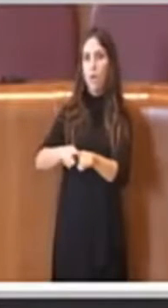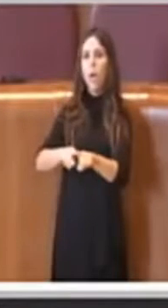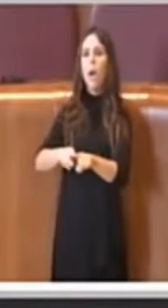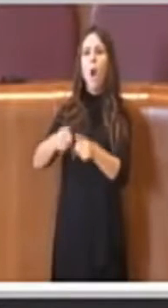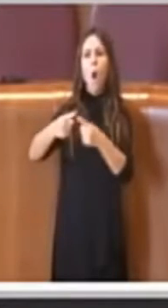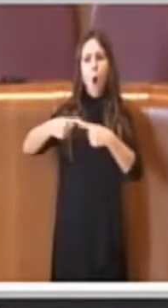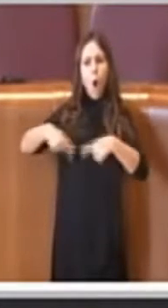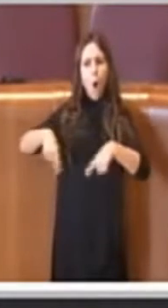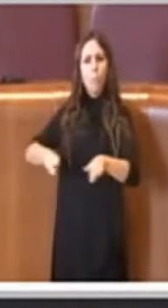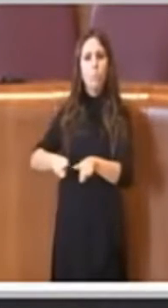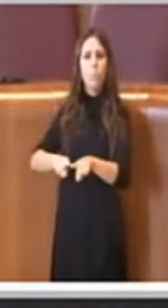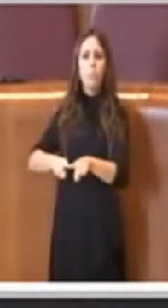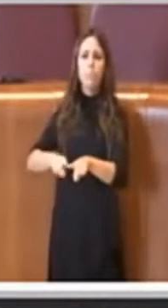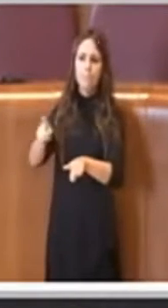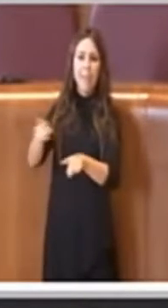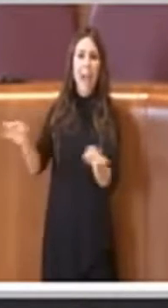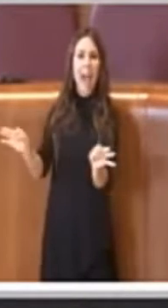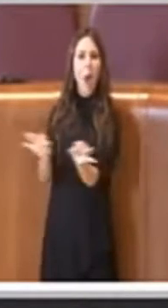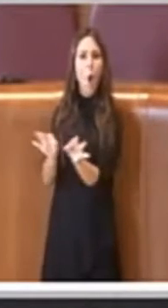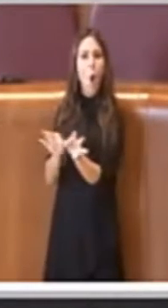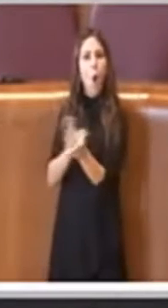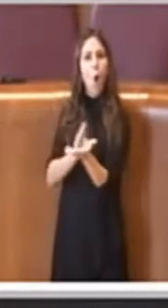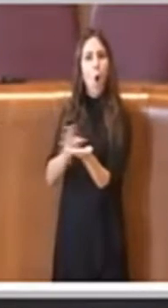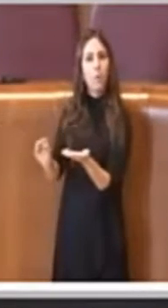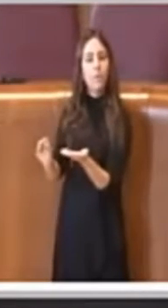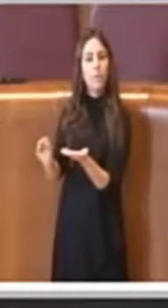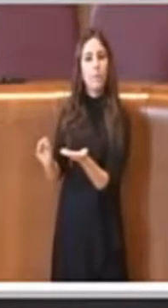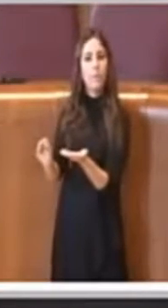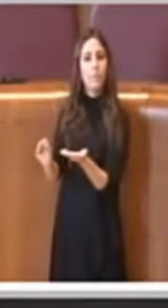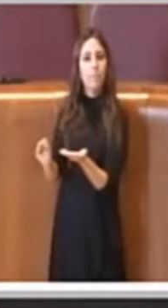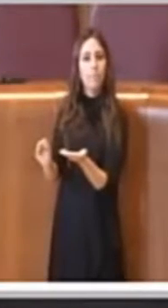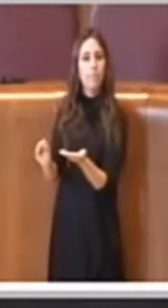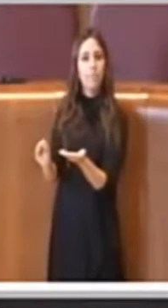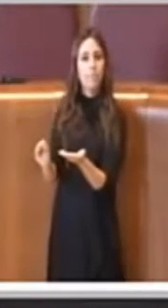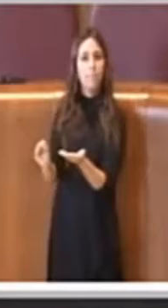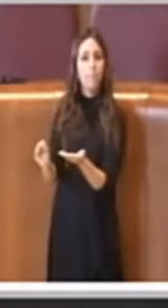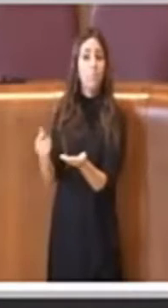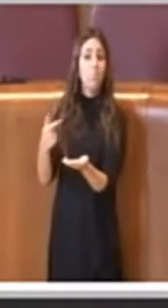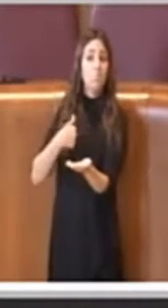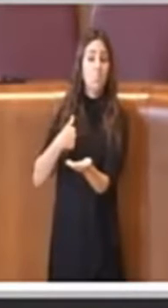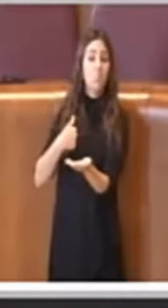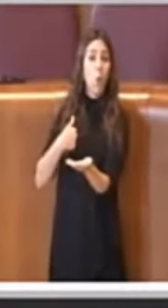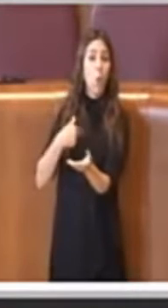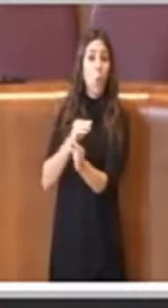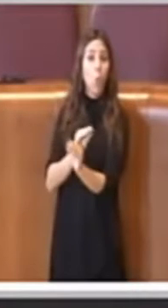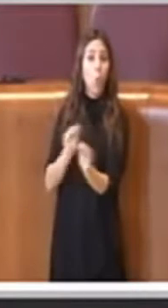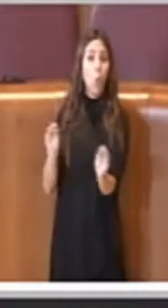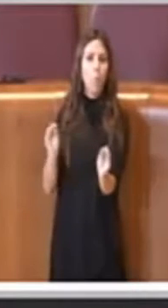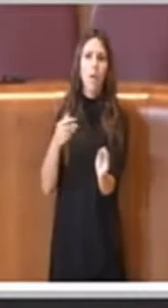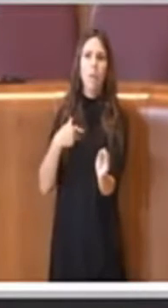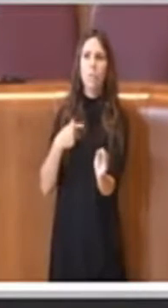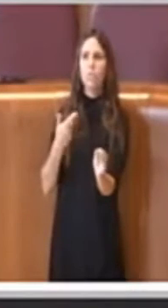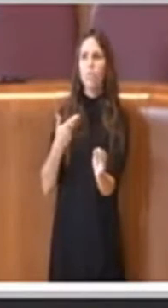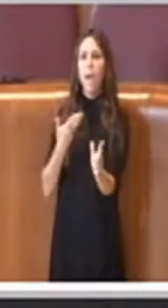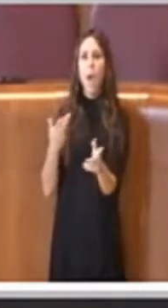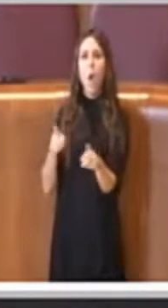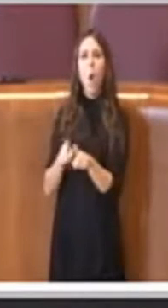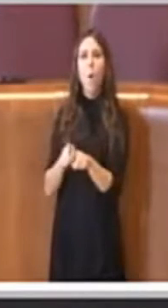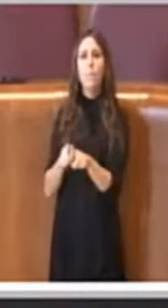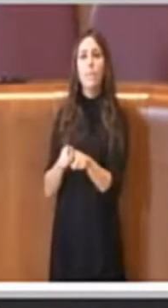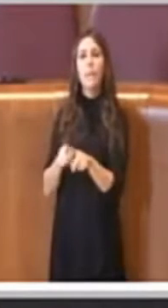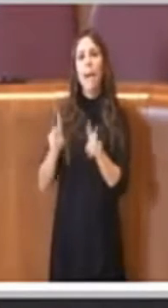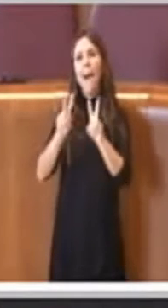si è trovata d'accordo, io chiedo di non trovare a pretesto argomenti non